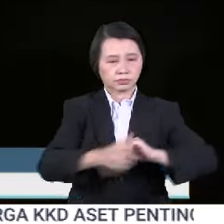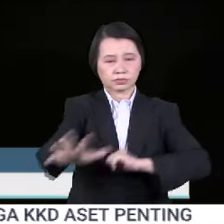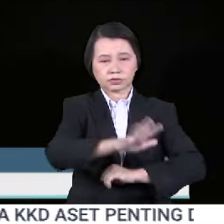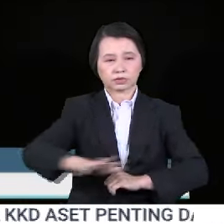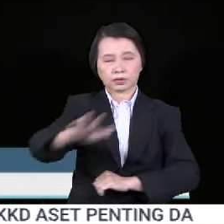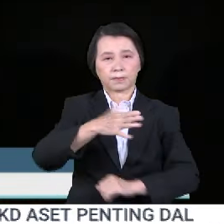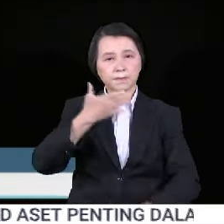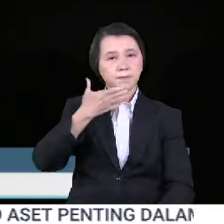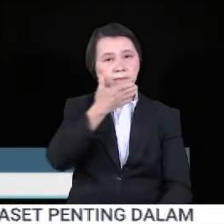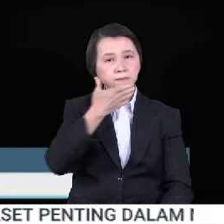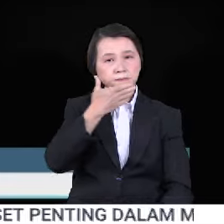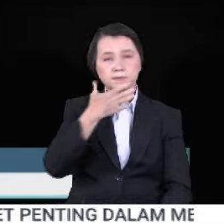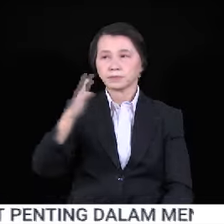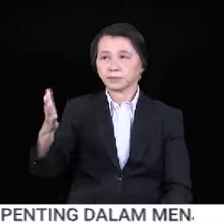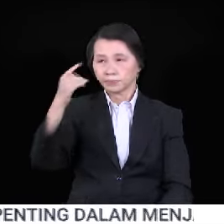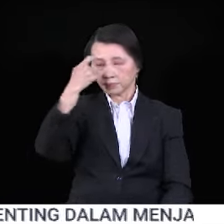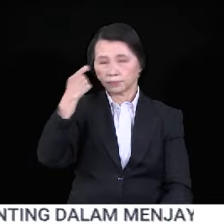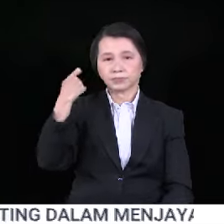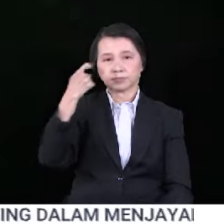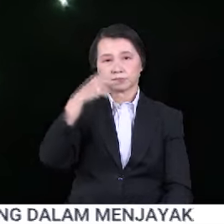belia. Nirona Newman, RTM